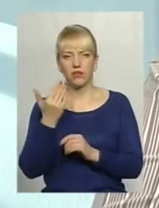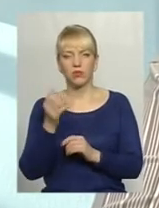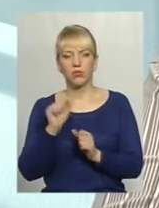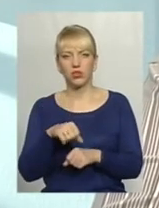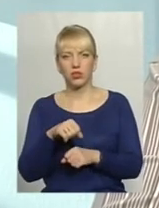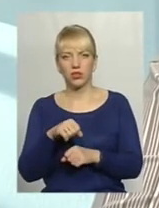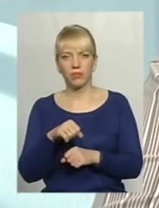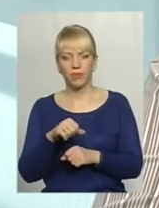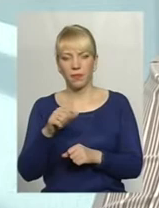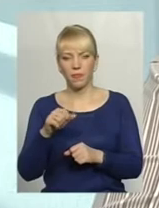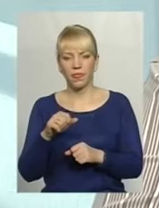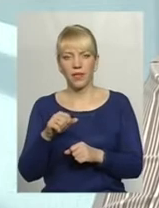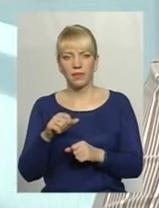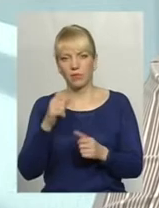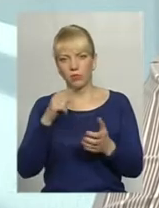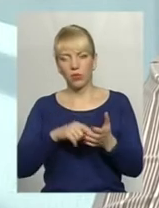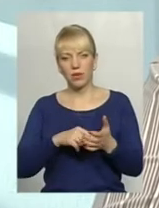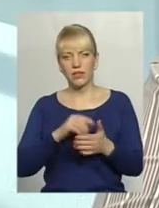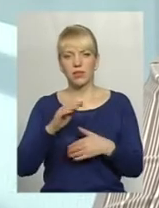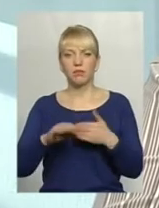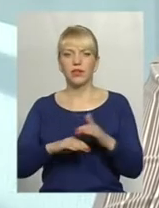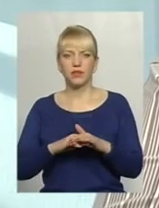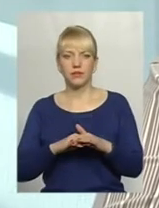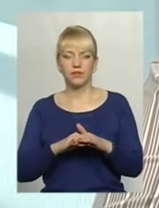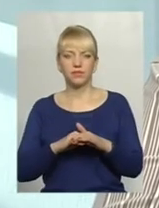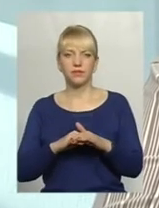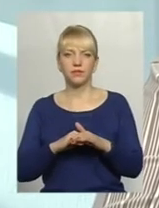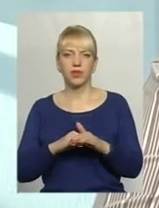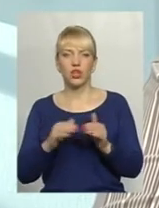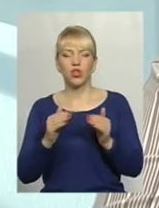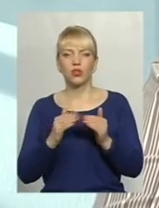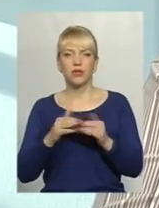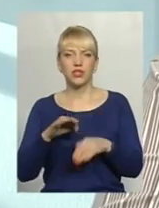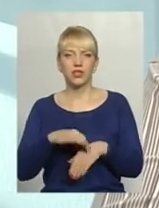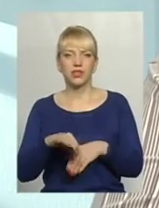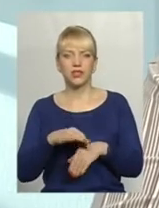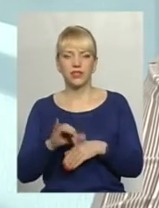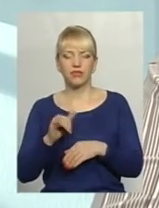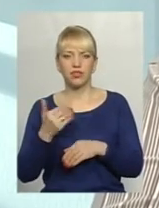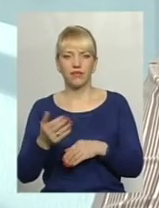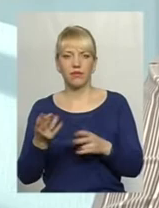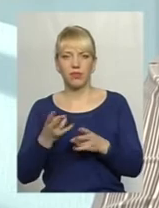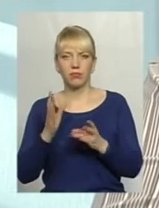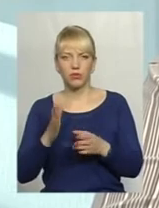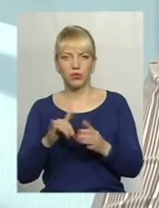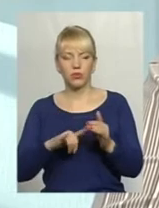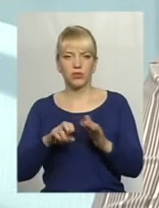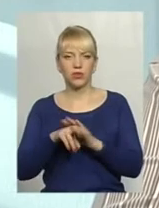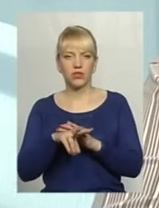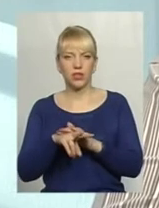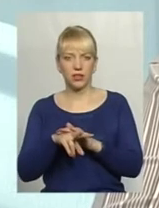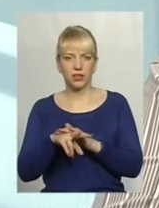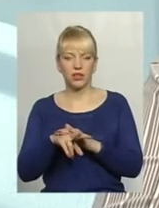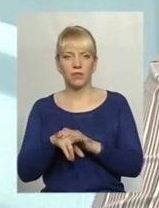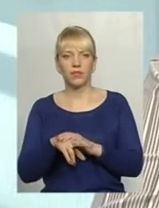попасти під домашнє насильство, і вам треба буде десь тікати в той